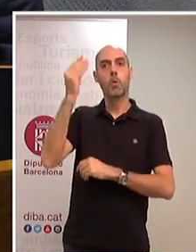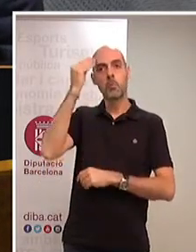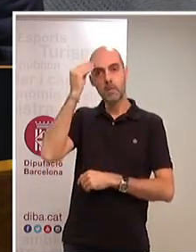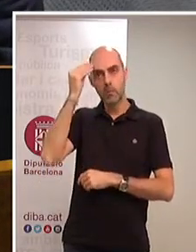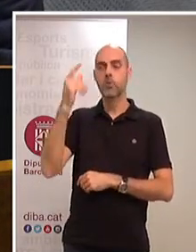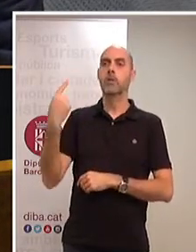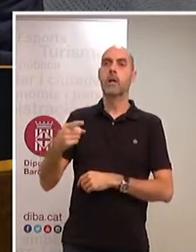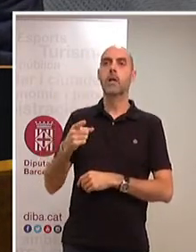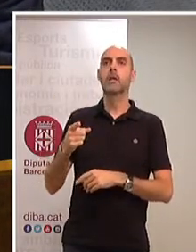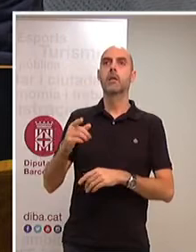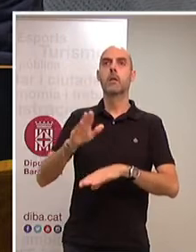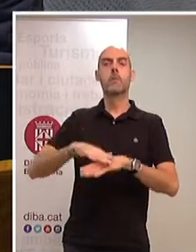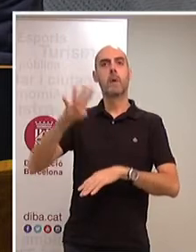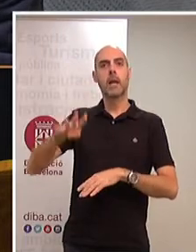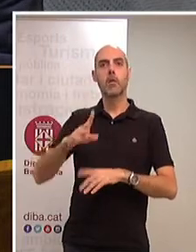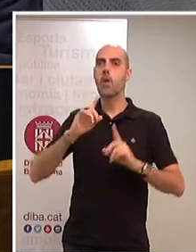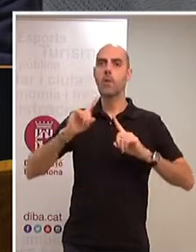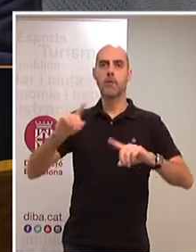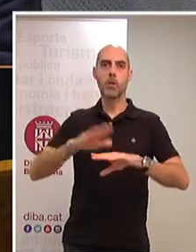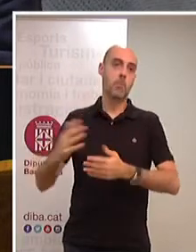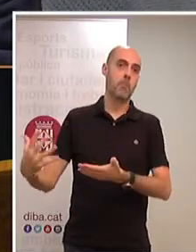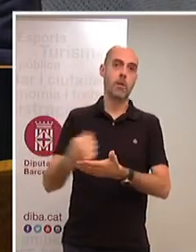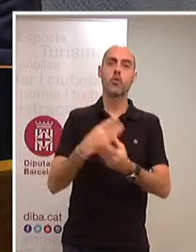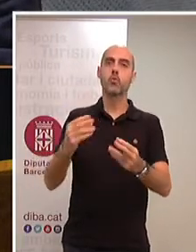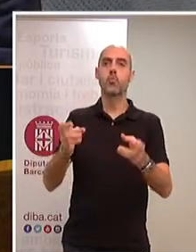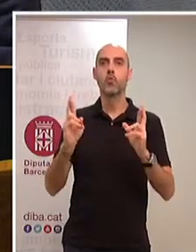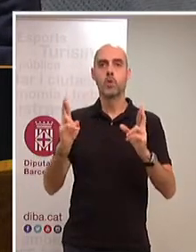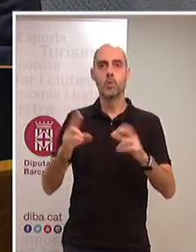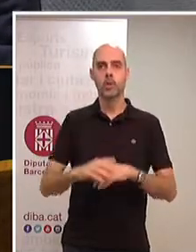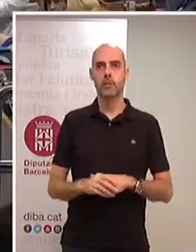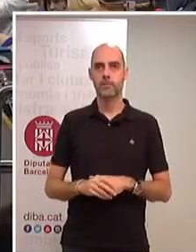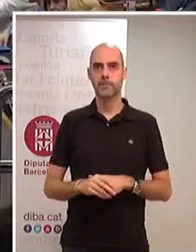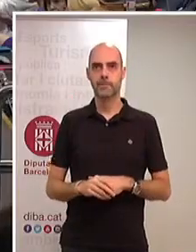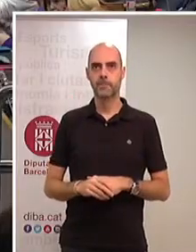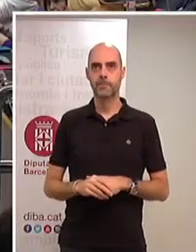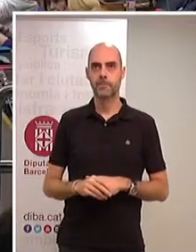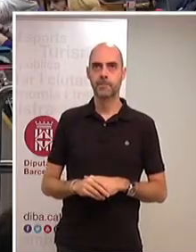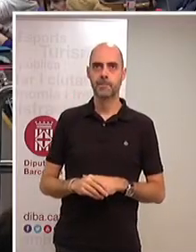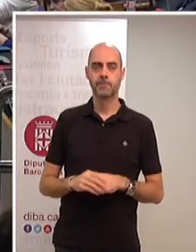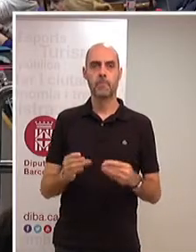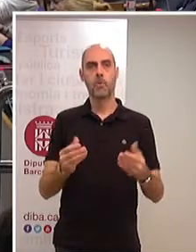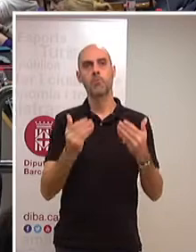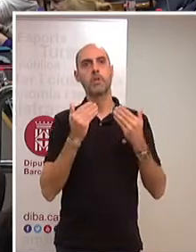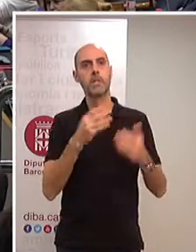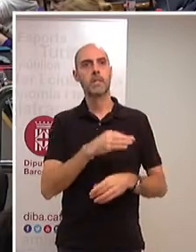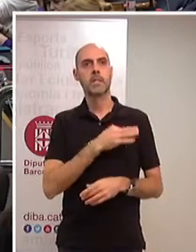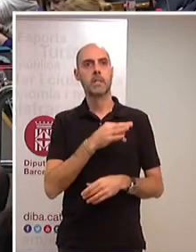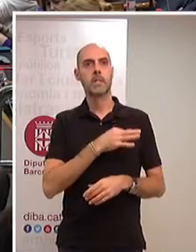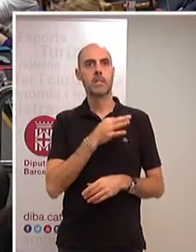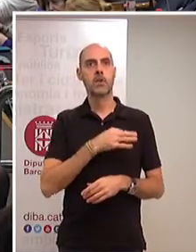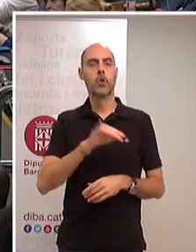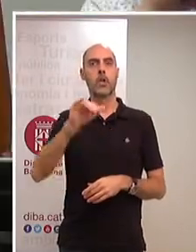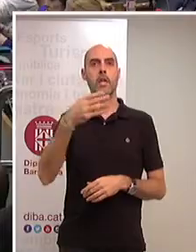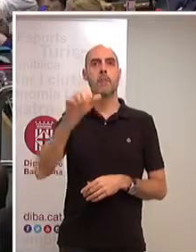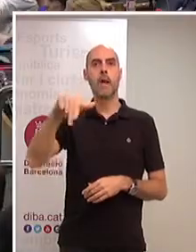lo mejor para Cataluña y para el conjunto de los catalanes. Así que mucha suerte y mucho éxito. Moltes gràcies, senyor Ibáñez.